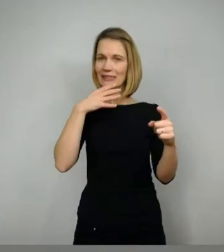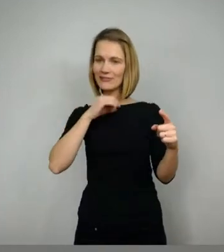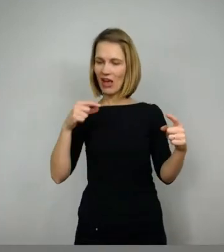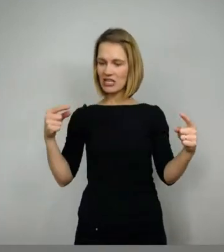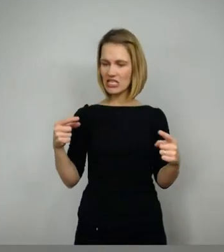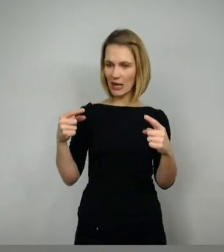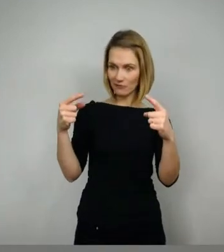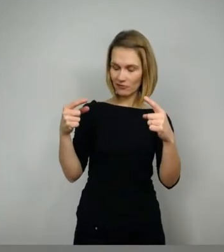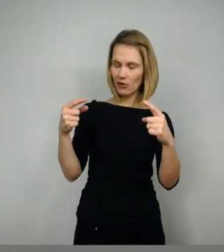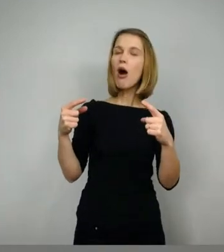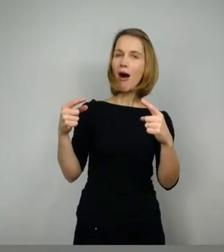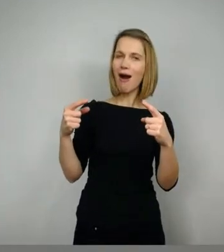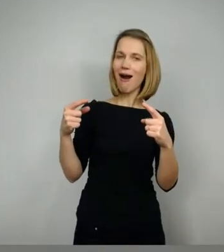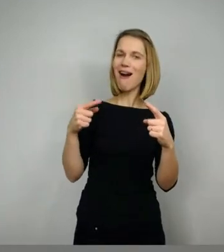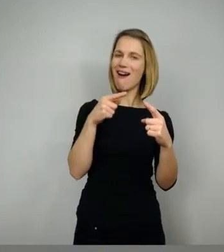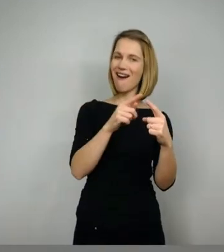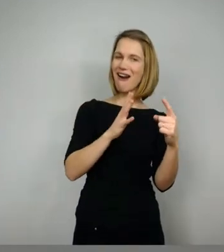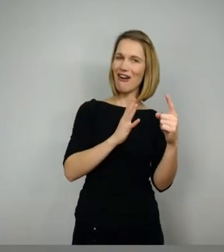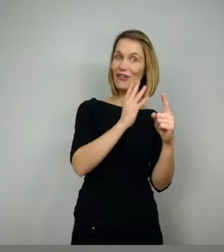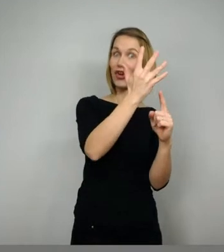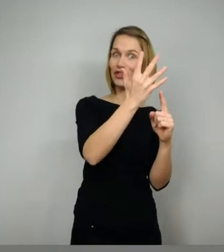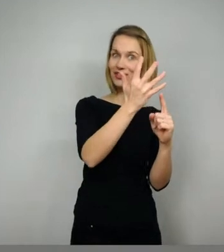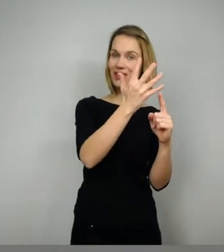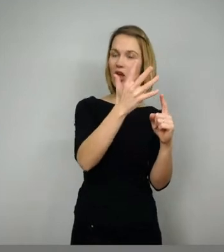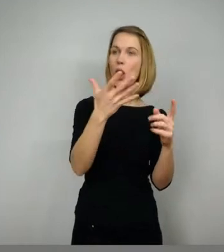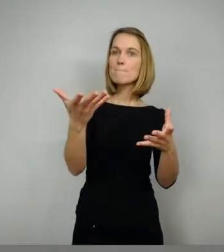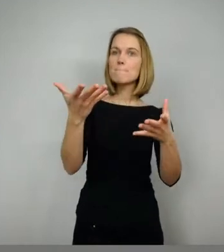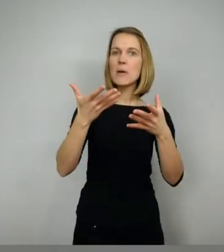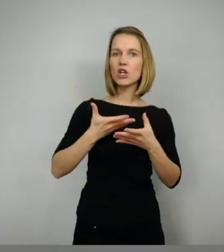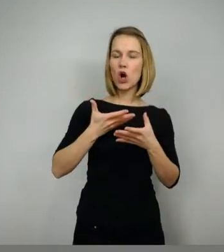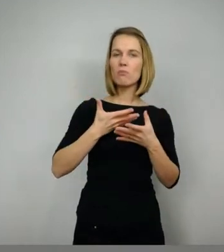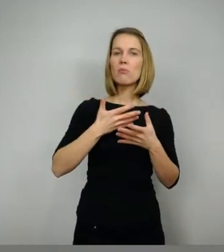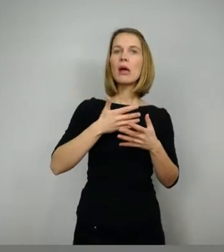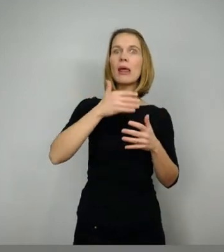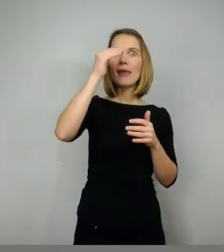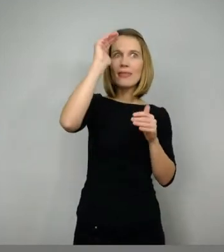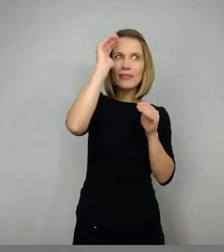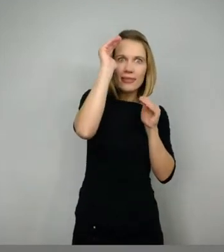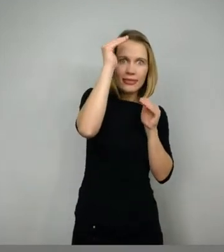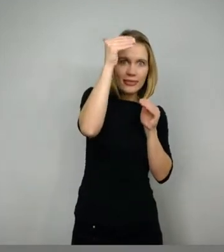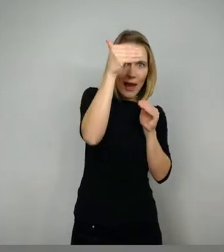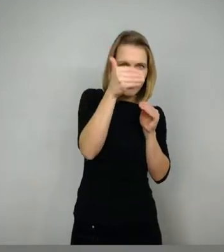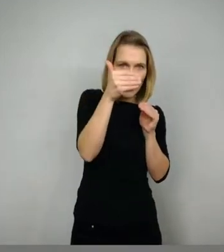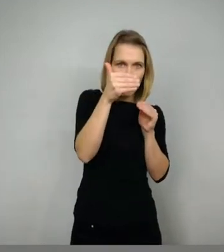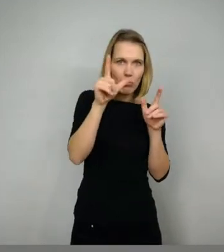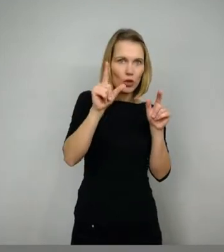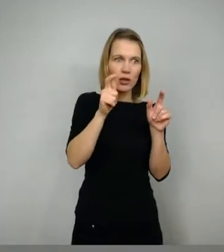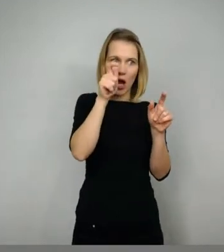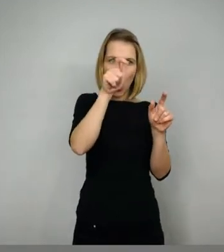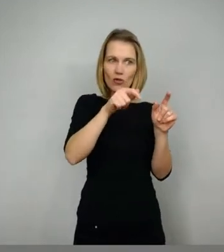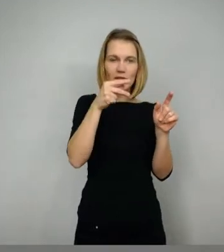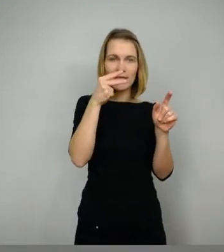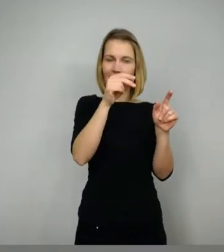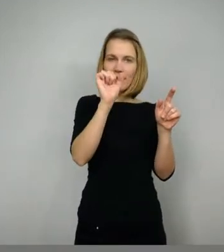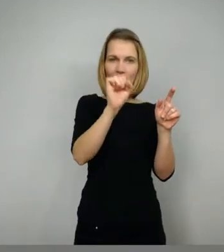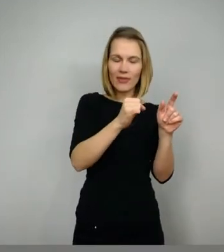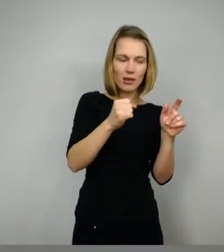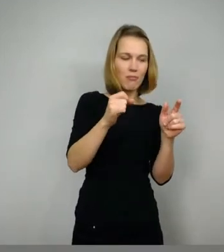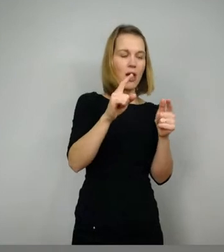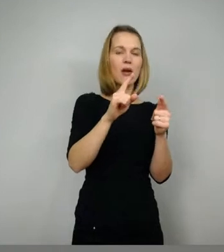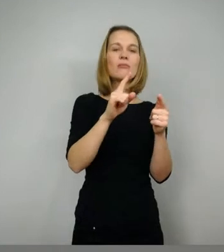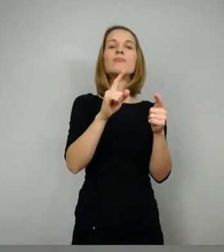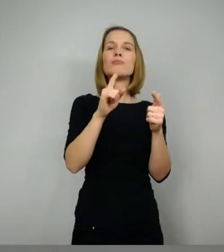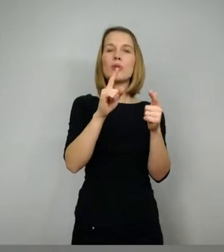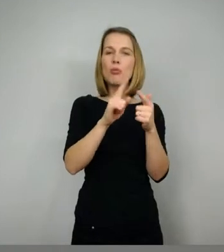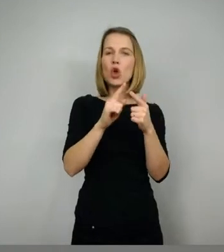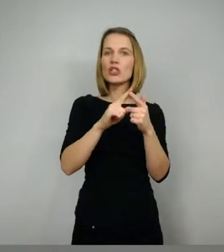Mantel, der unsichtbar macht und die Stärke von zwölf Männern verleiht. Also ein sehr praktisches, super Ausrüstungsding. Und indem